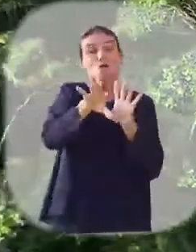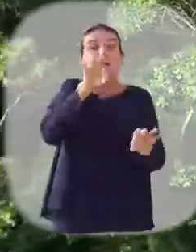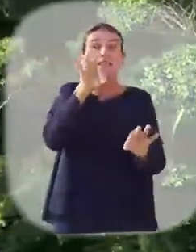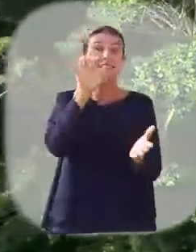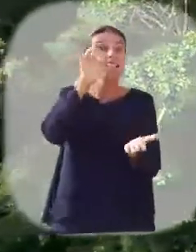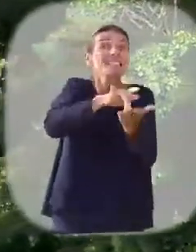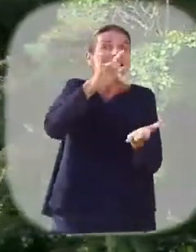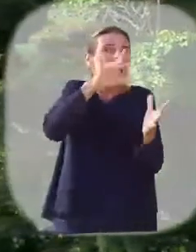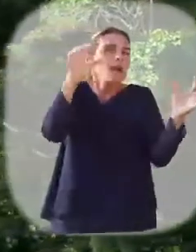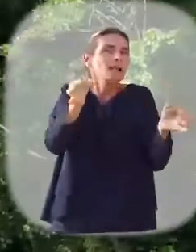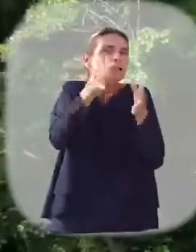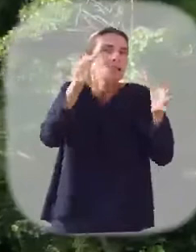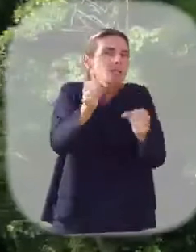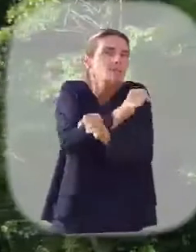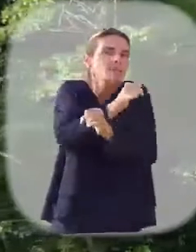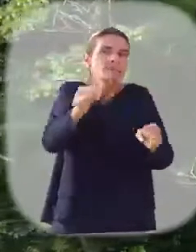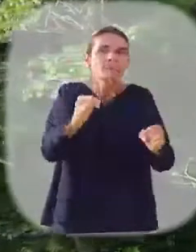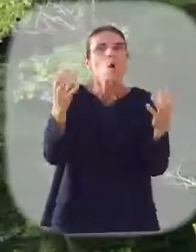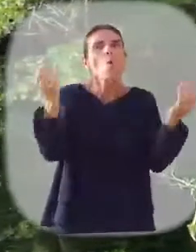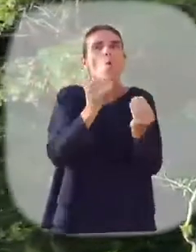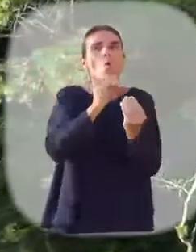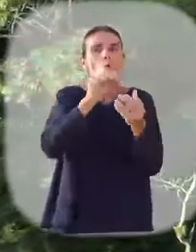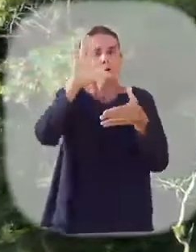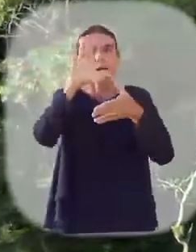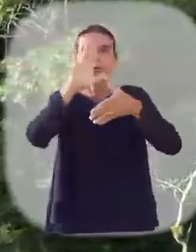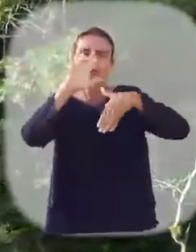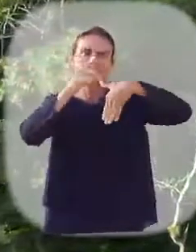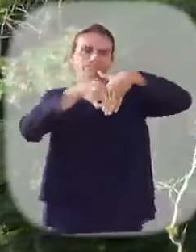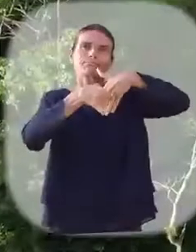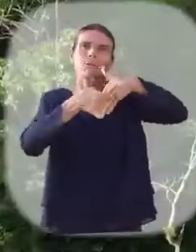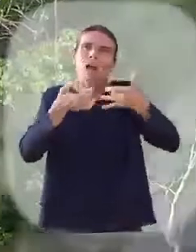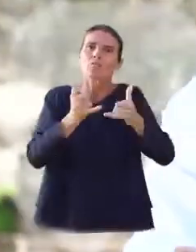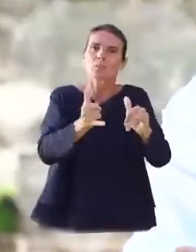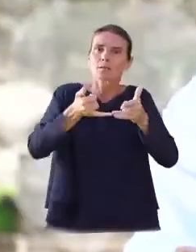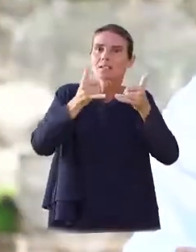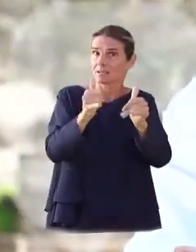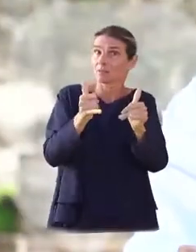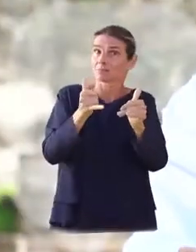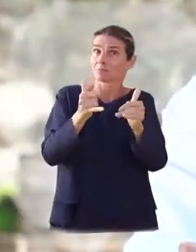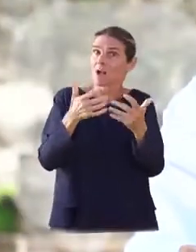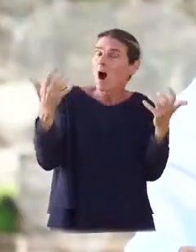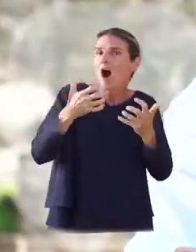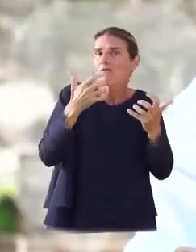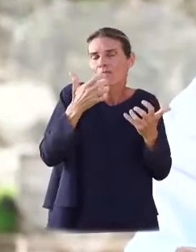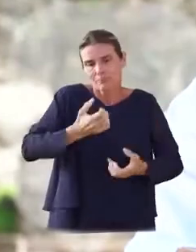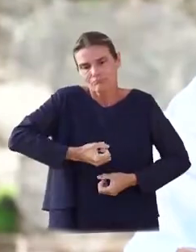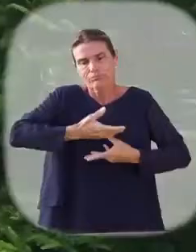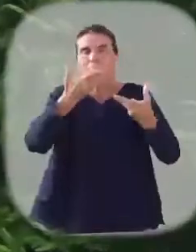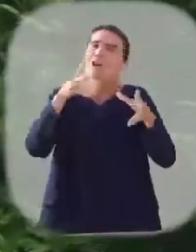à la Grive-le-Lière, dans les hauteurs de vieux habitants, que je souhaitais cette année vous présenter mes voeux.